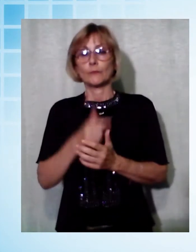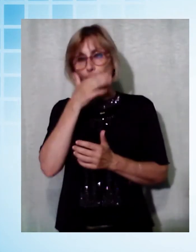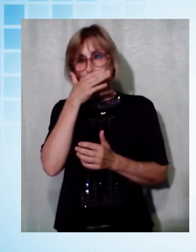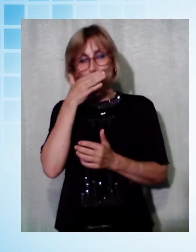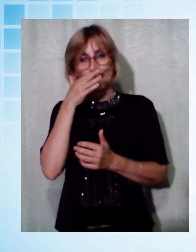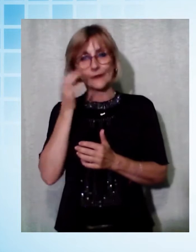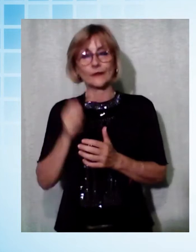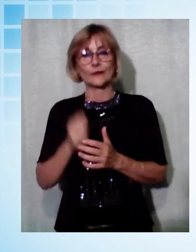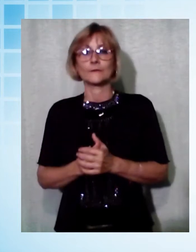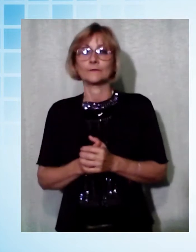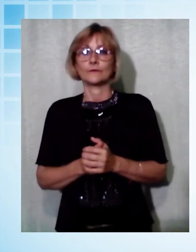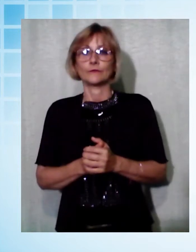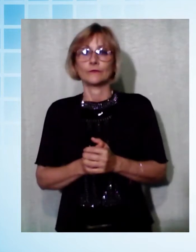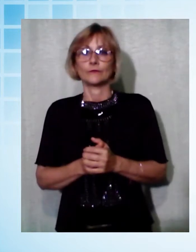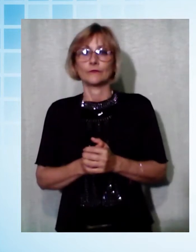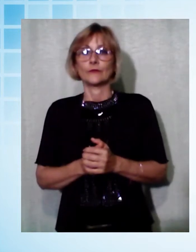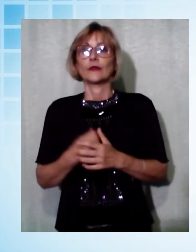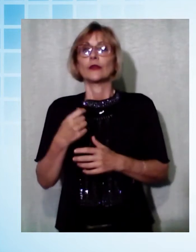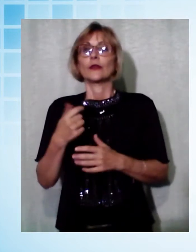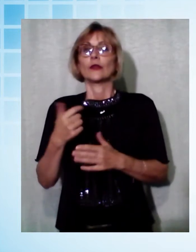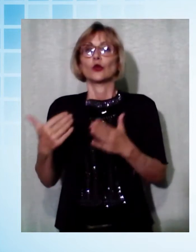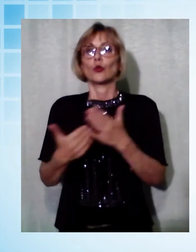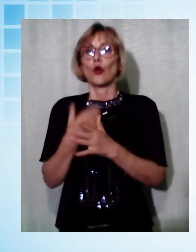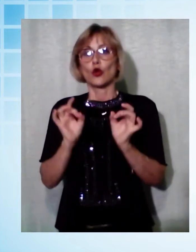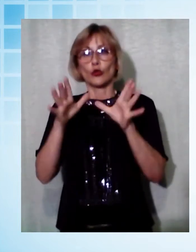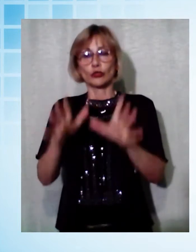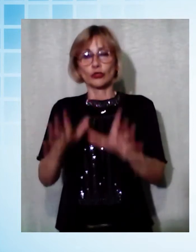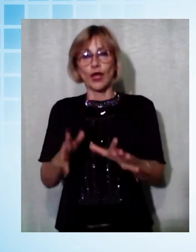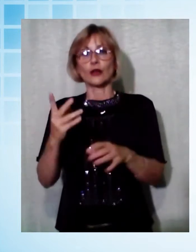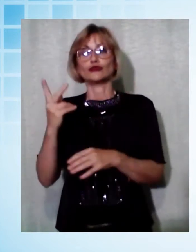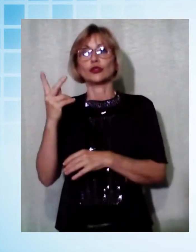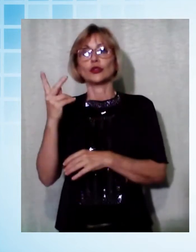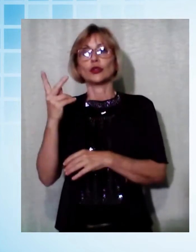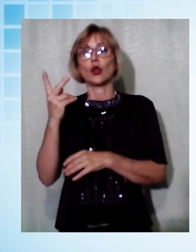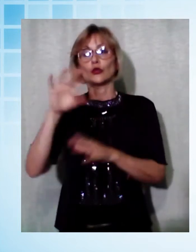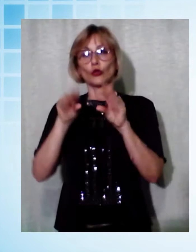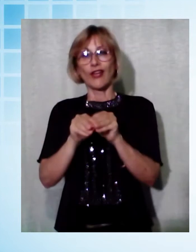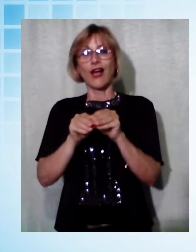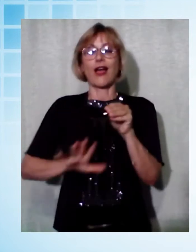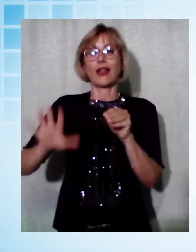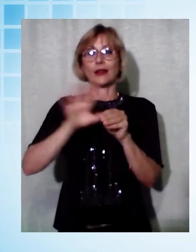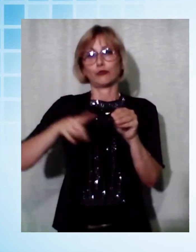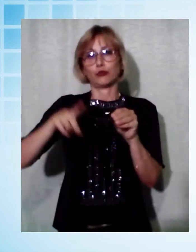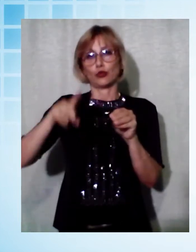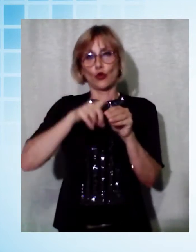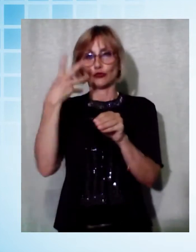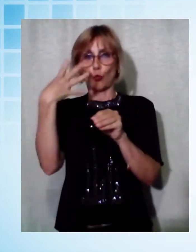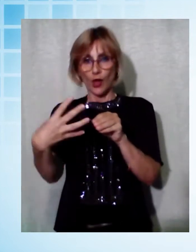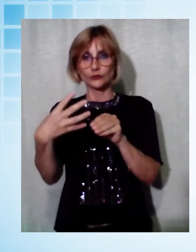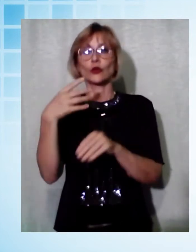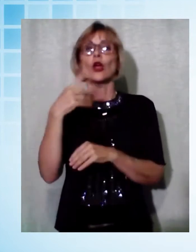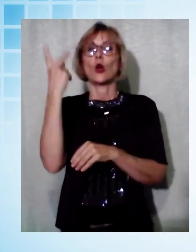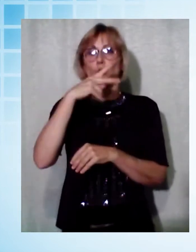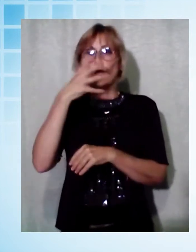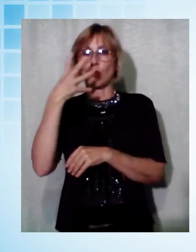quadro provinciale, nuovi contagiati sono solo 4, tutti nella città di Lucca. Nessun nuovo